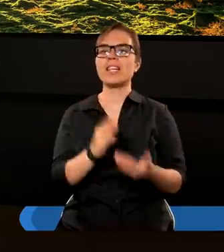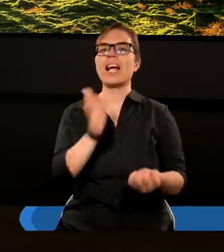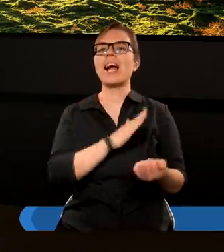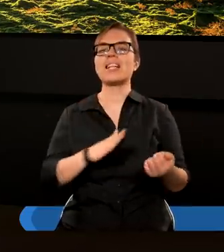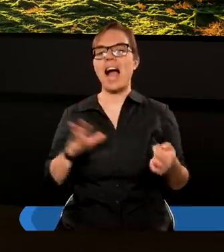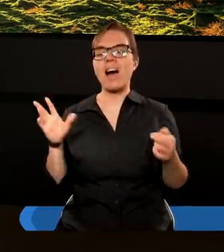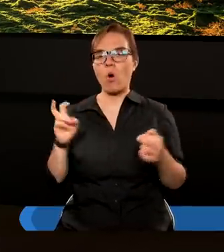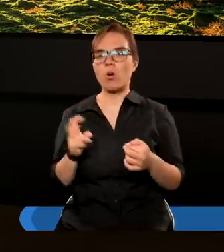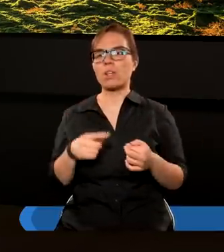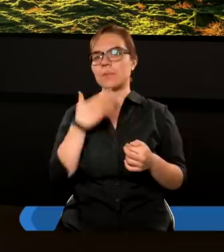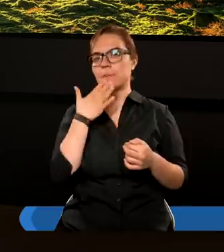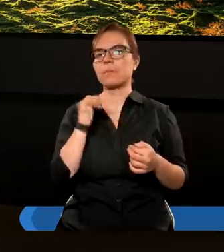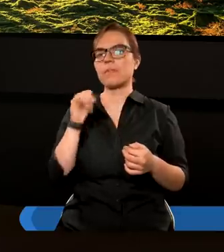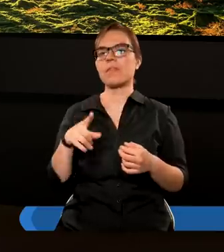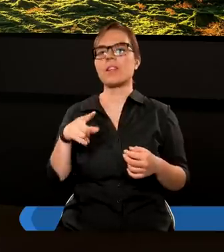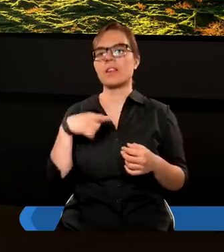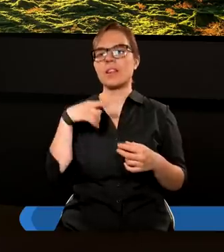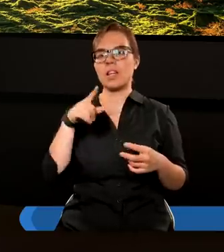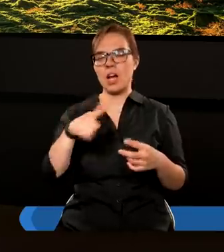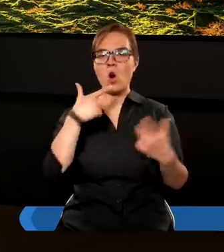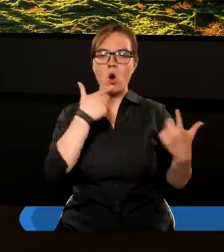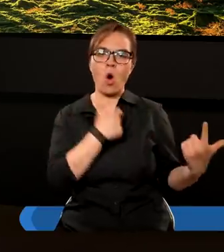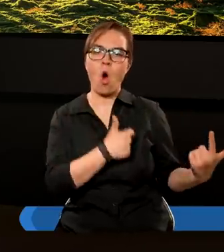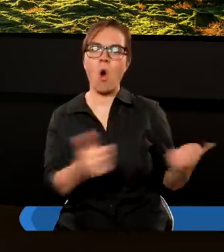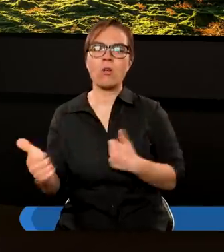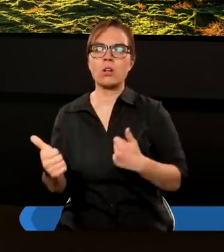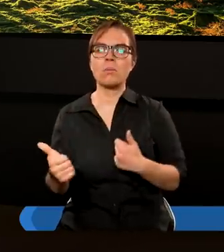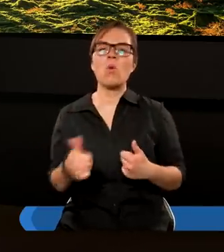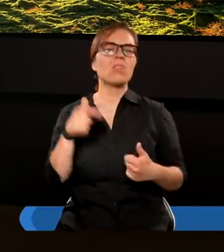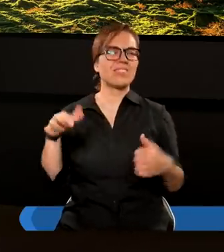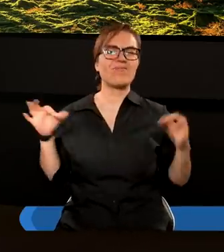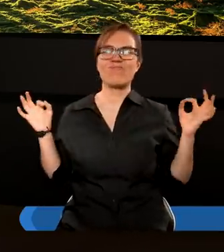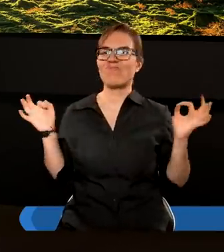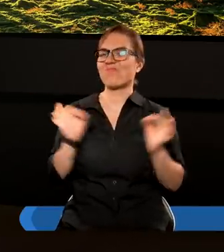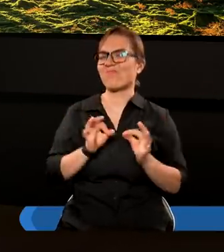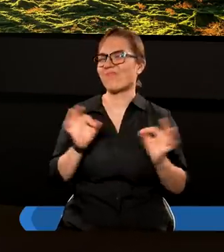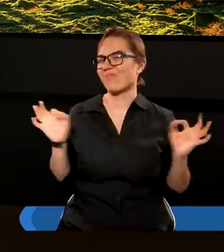i dodane jest to rozpusta, coś najgorszego.